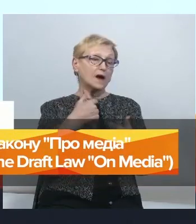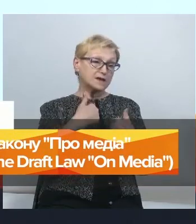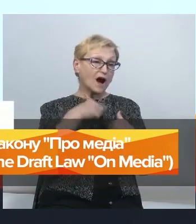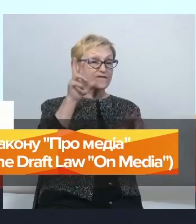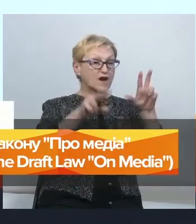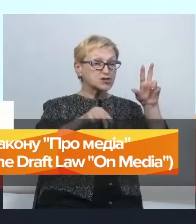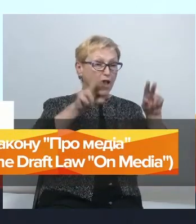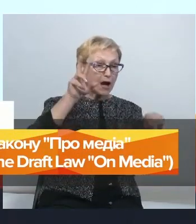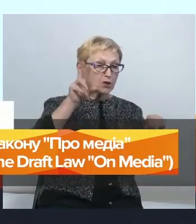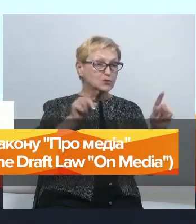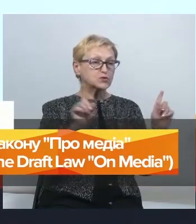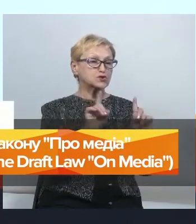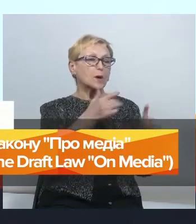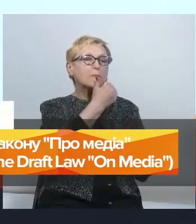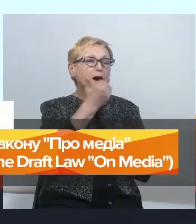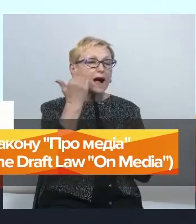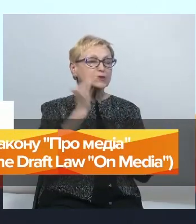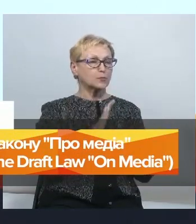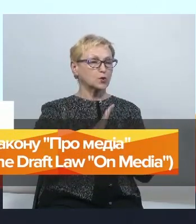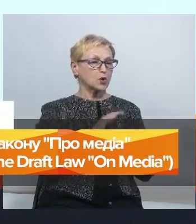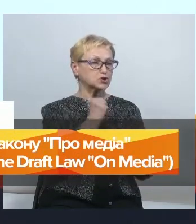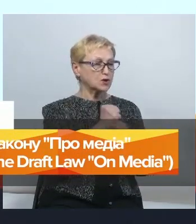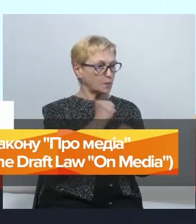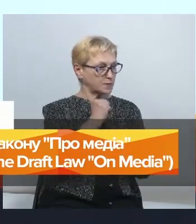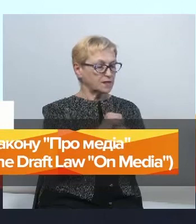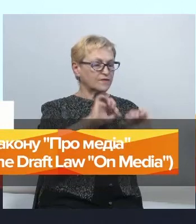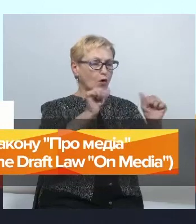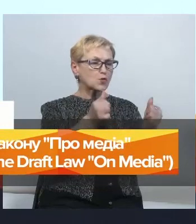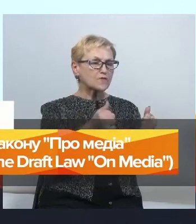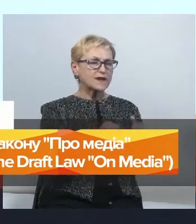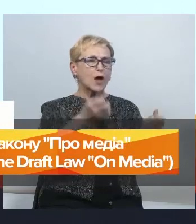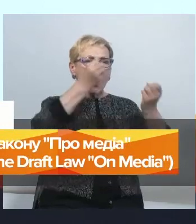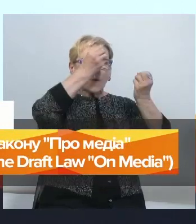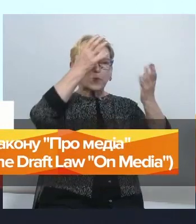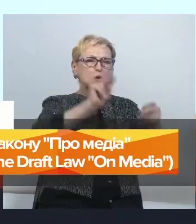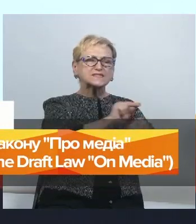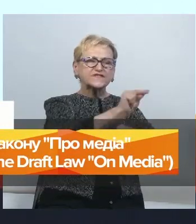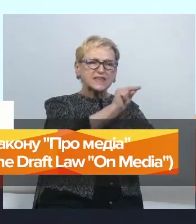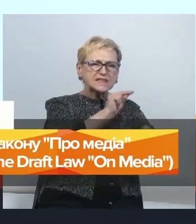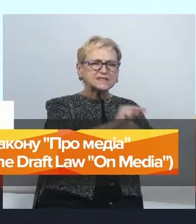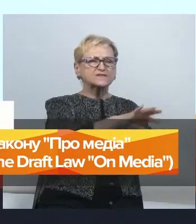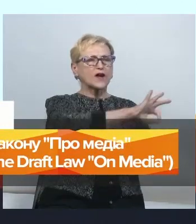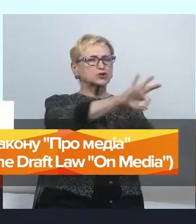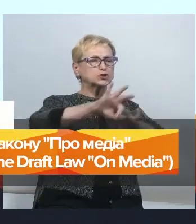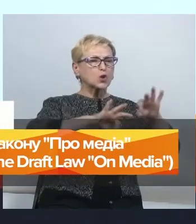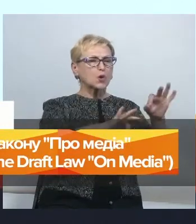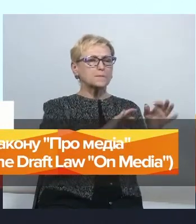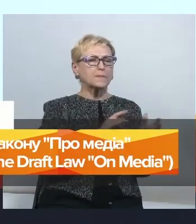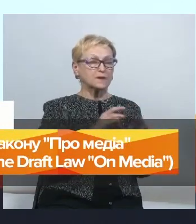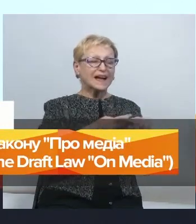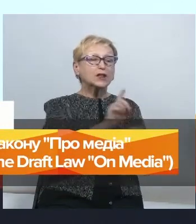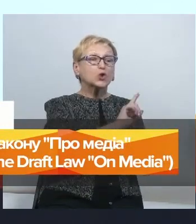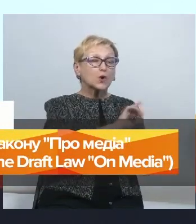вважаю, що багато було зроблено з точки зору інформування і просвітництва стосовно норм проєкту. Але